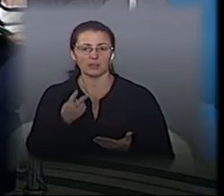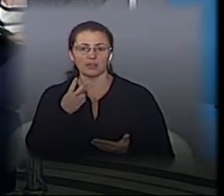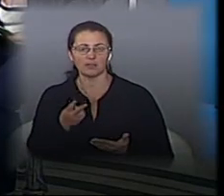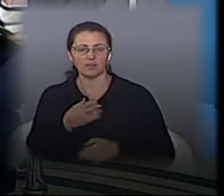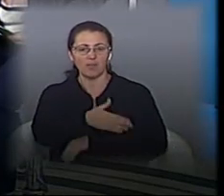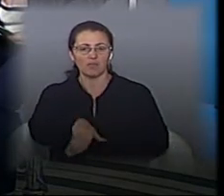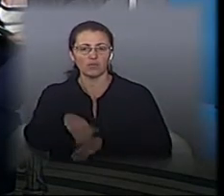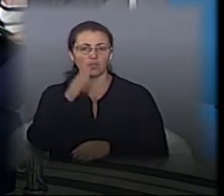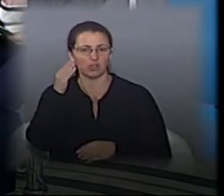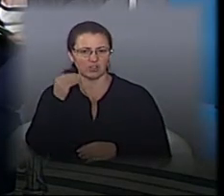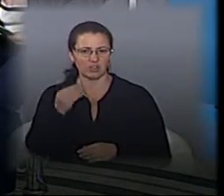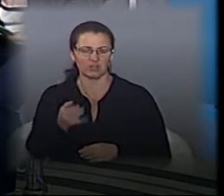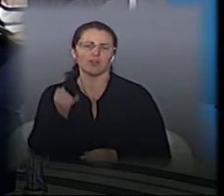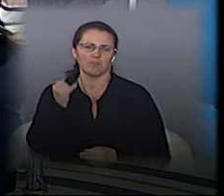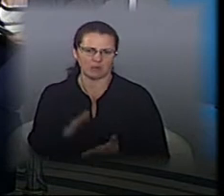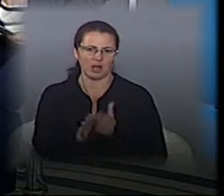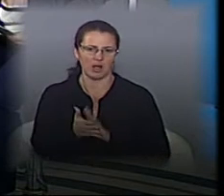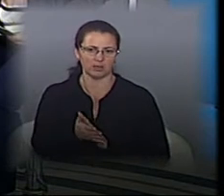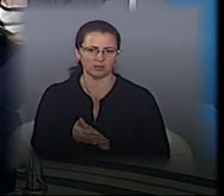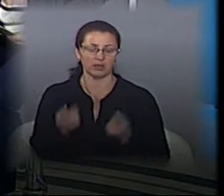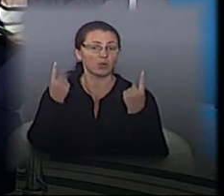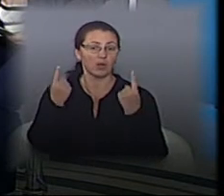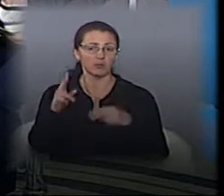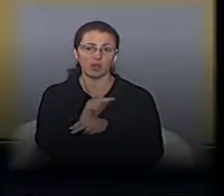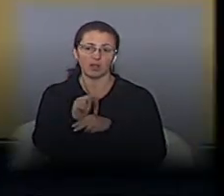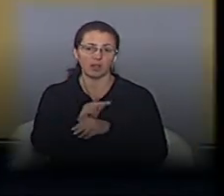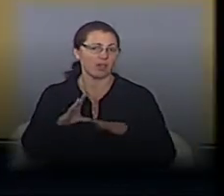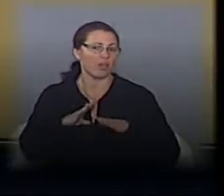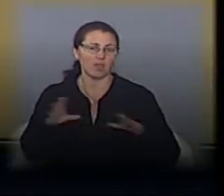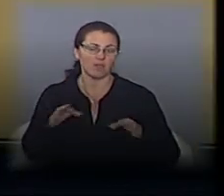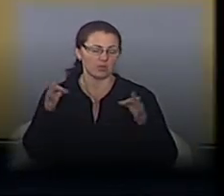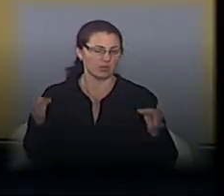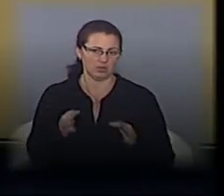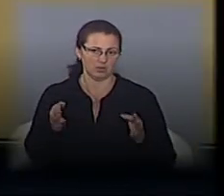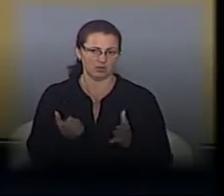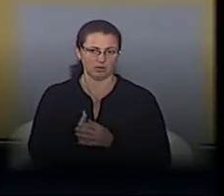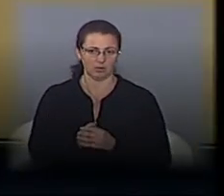Шевченка, так, він поганий стан, але вона капітально не ремонтувалася, на моїй пам'яті, ніколи.